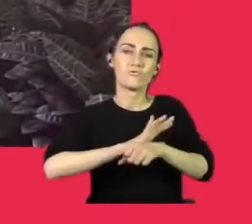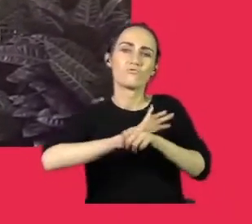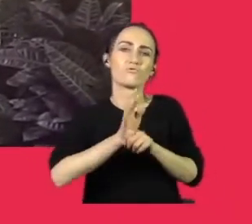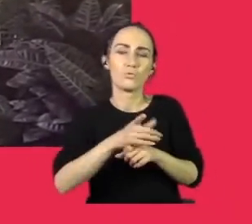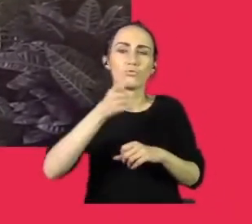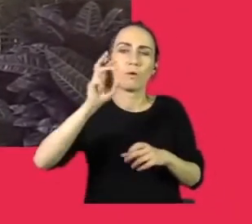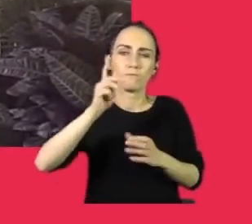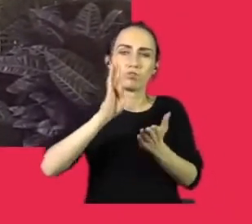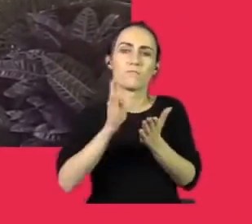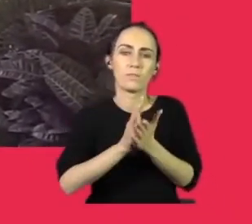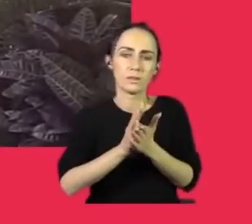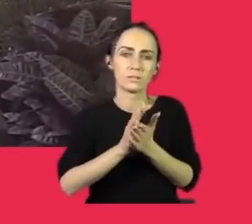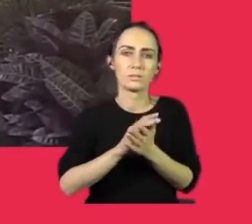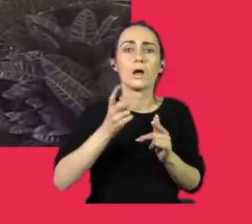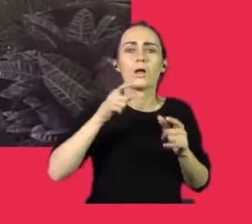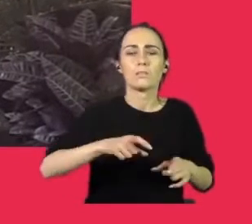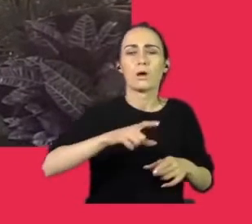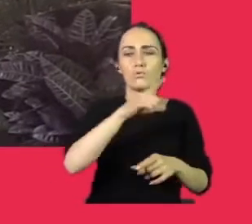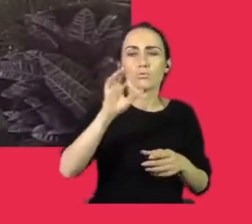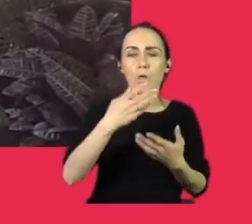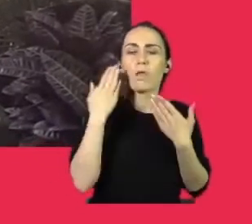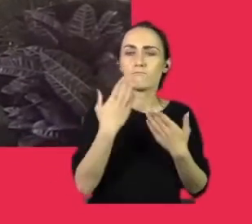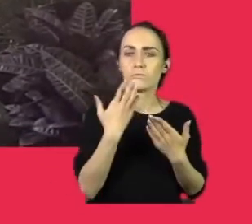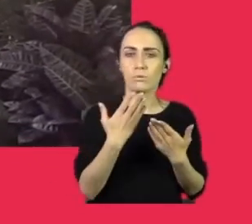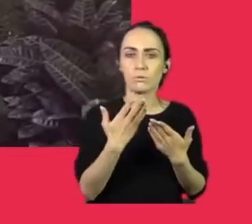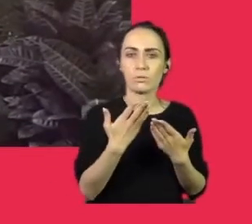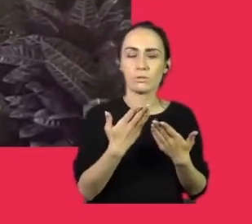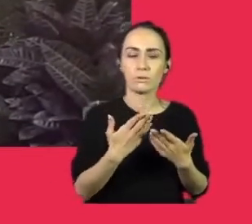COVID-19? Jak to działa w ogrodzie zoologicznym we Wrocławiu?